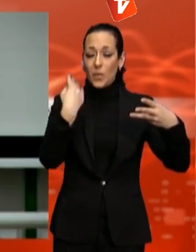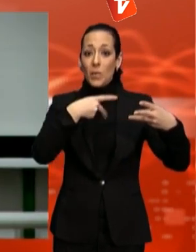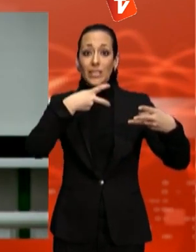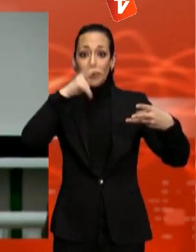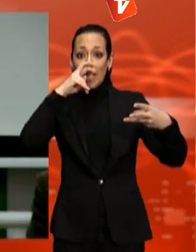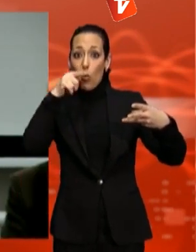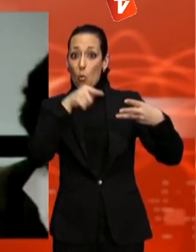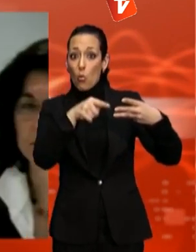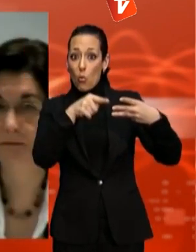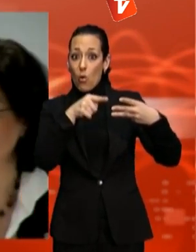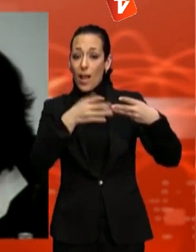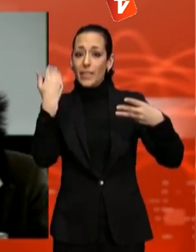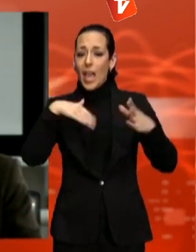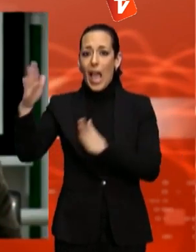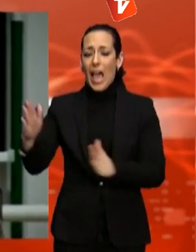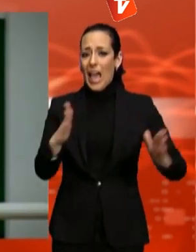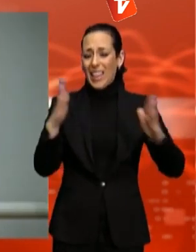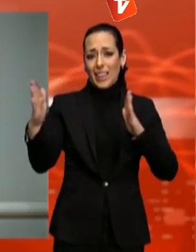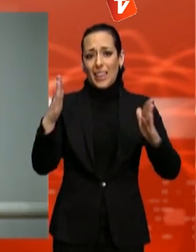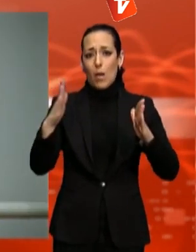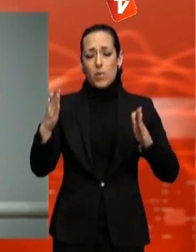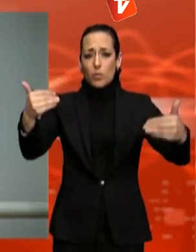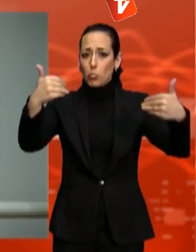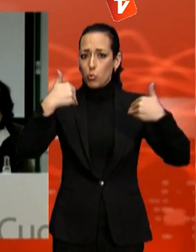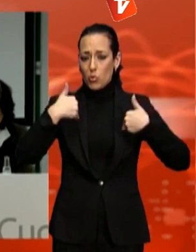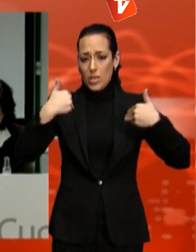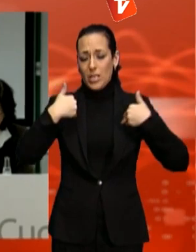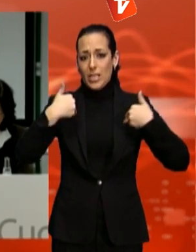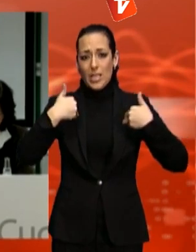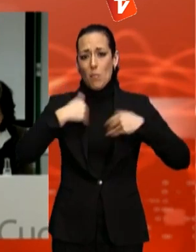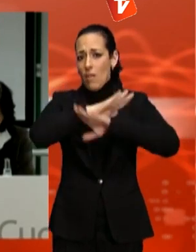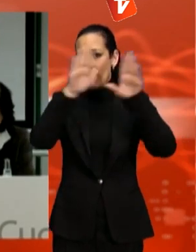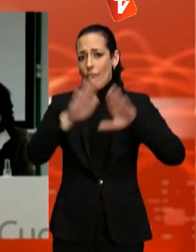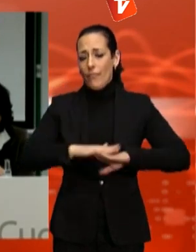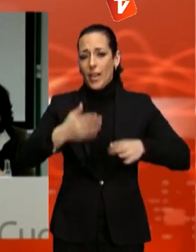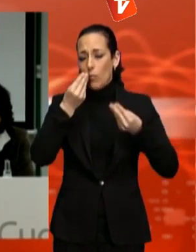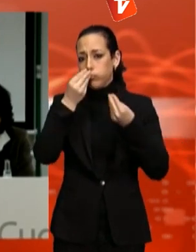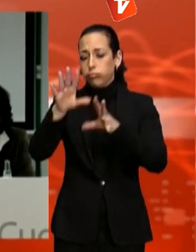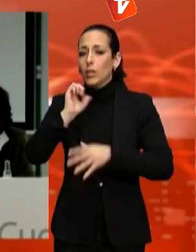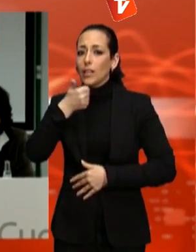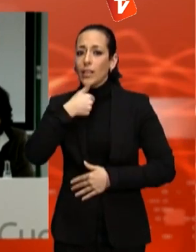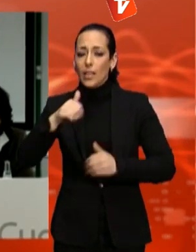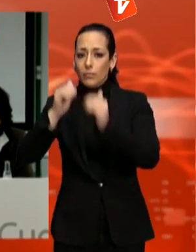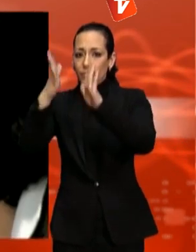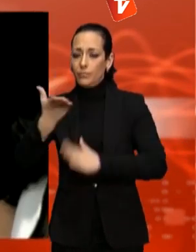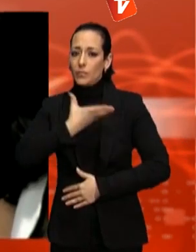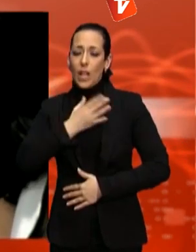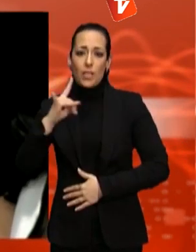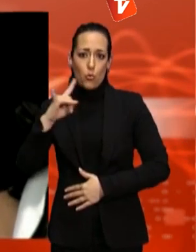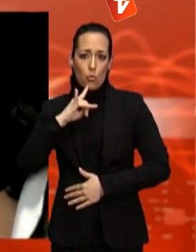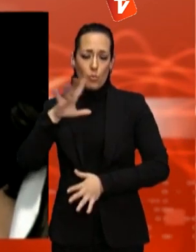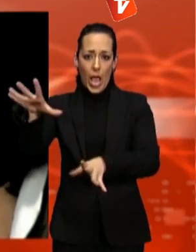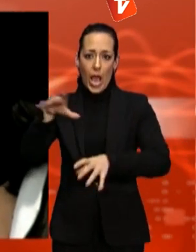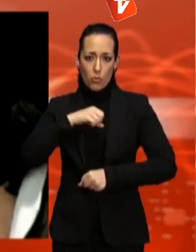etapa al cap davant del consorci i la traspassa a Rubí. Cinc anys després de la seva creació i coincidint amb aquest relleu, el CIT reivindica la seva